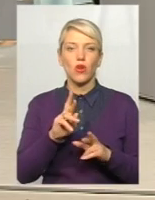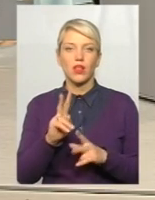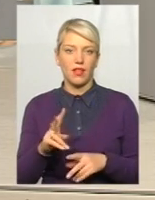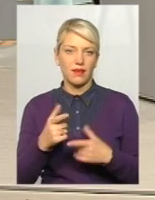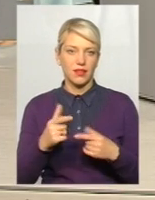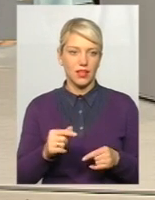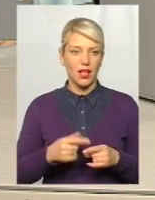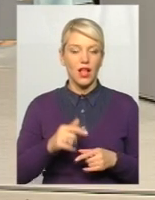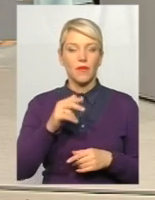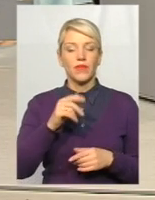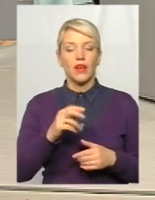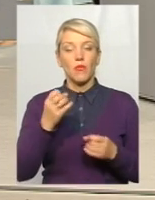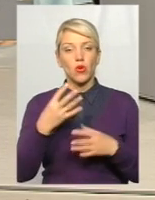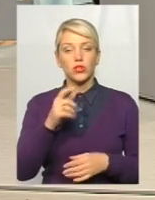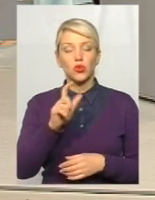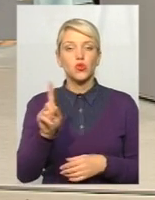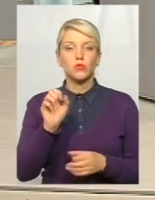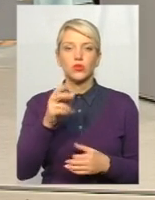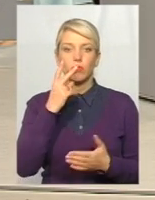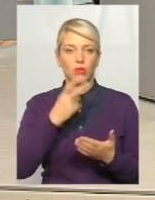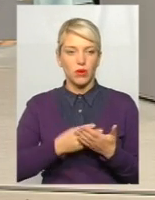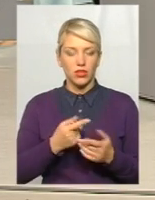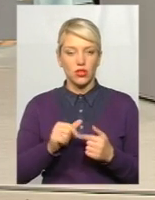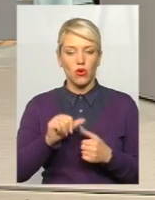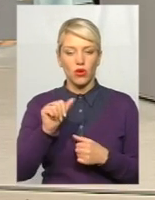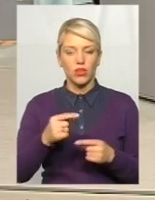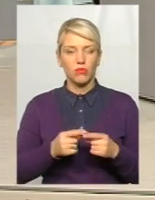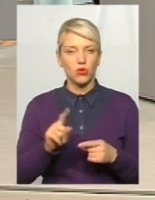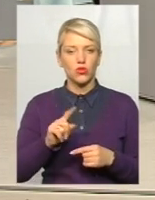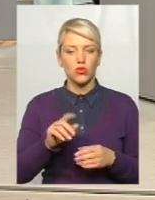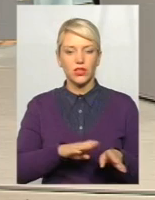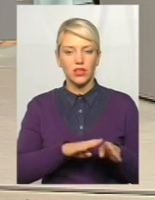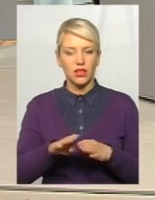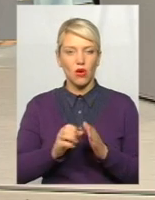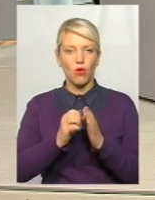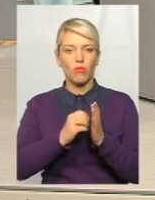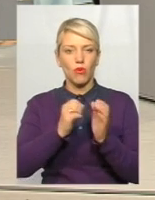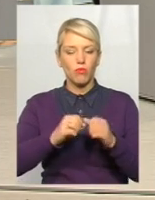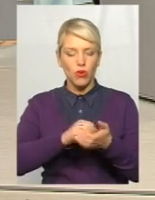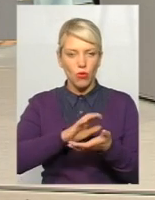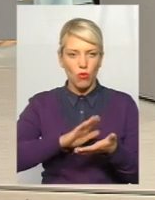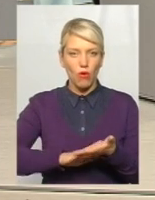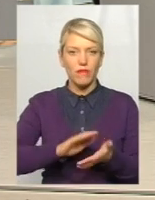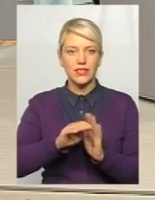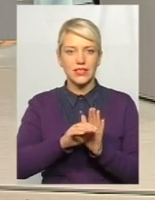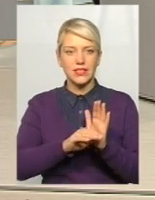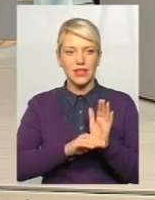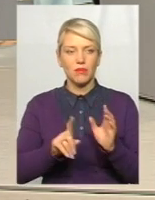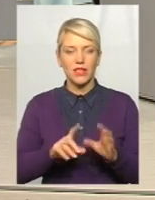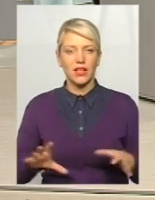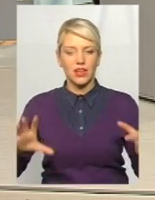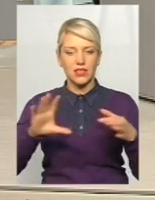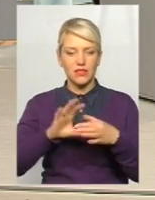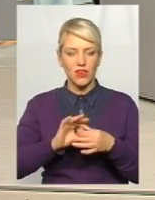Дивіться, крім того, що ми пропонуємо запривати єдину облікову систему, яка зв'яже в єдиний інформаційний простір всі підрозділи